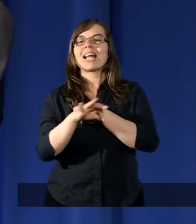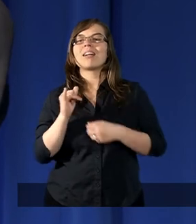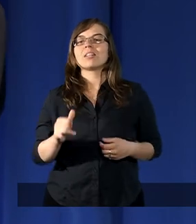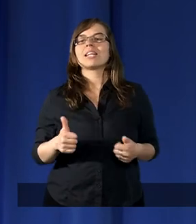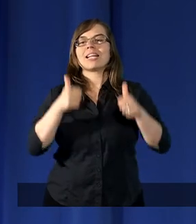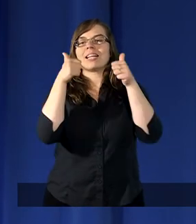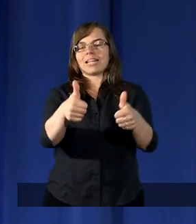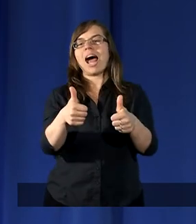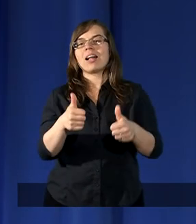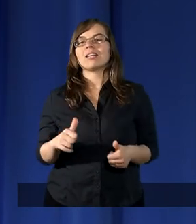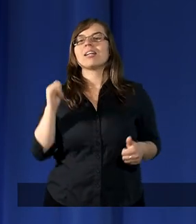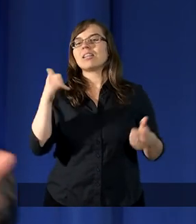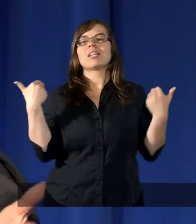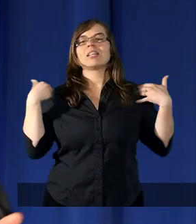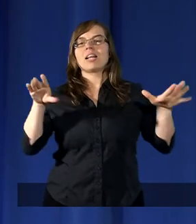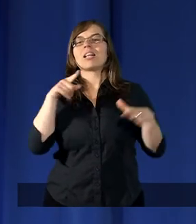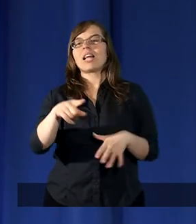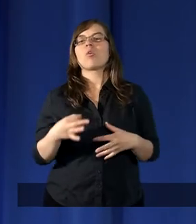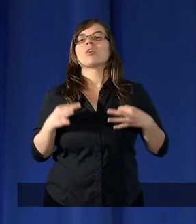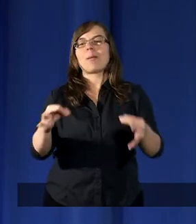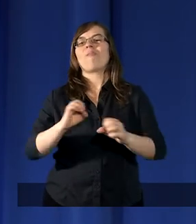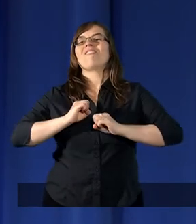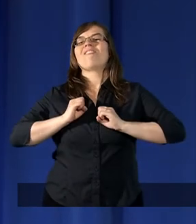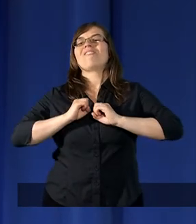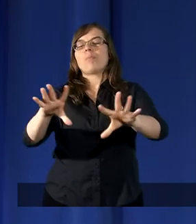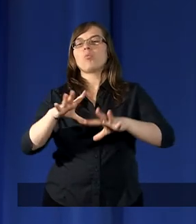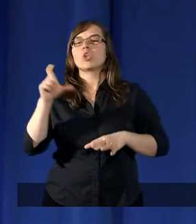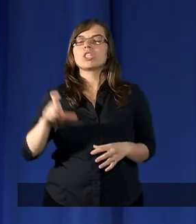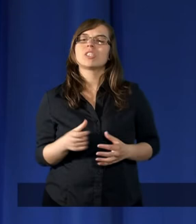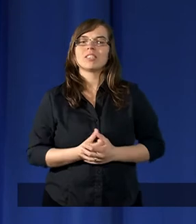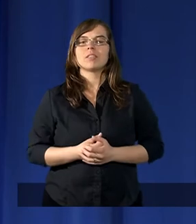stanęli i nie chcieli tego samochodu wypuścić.